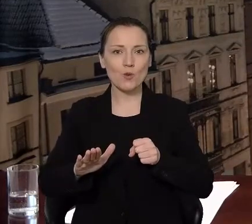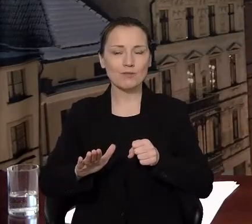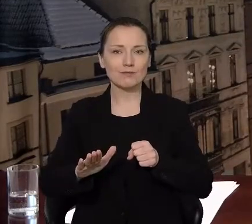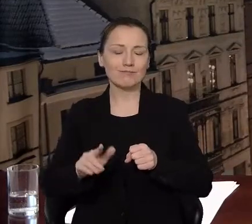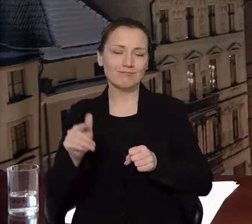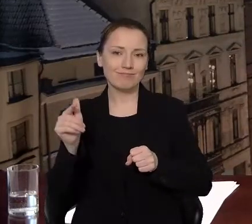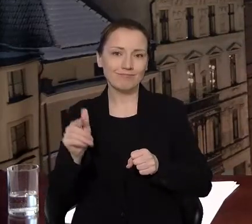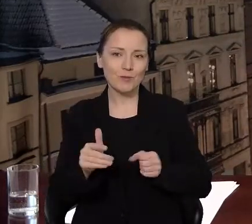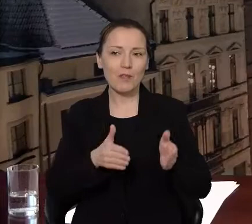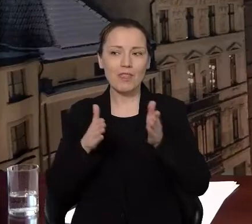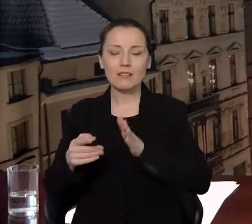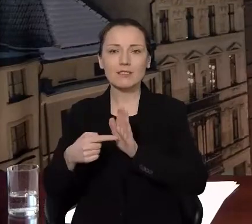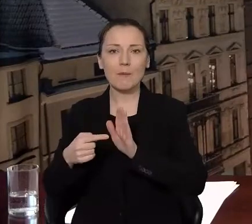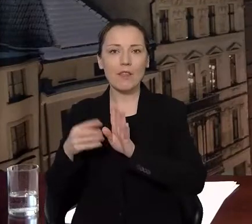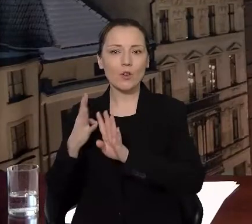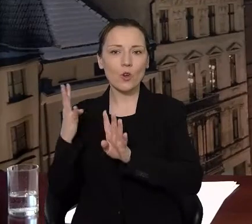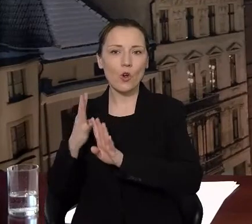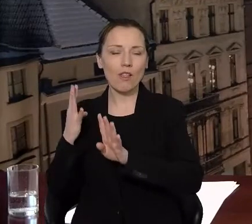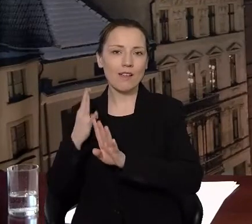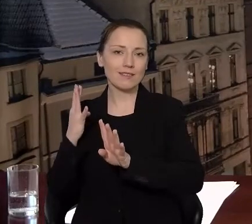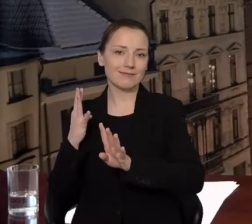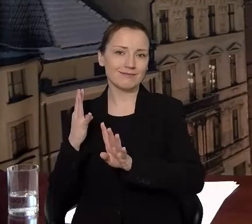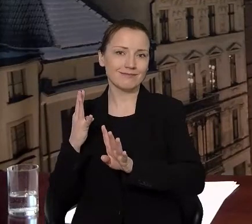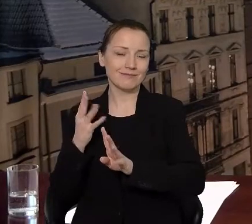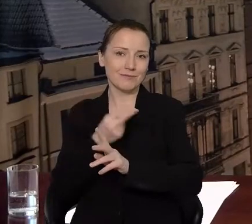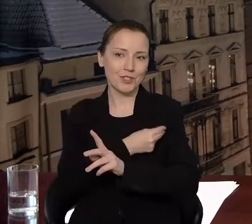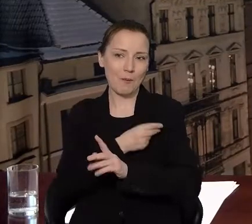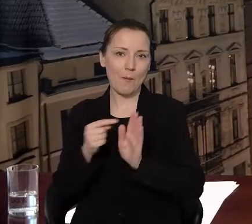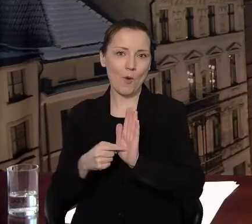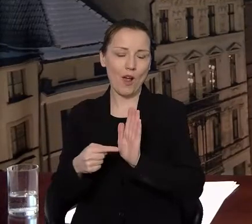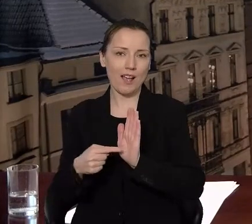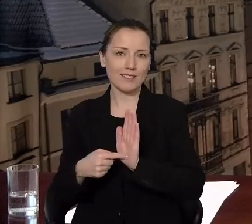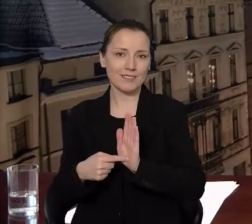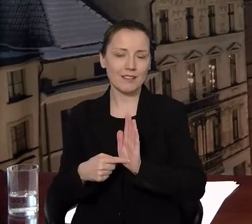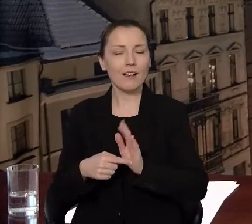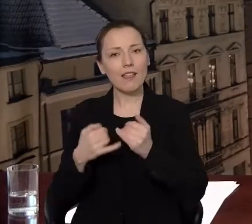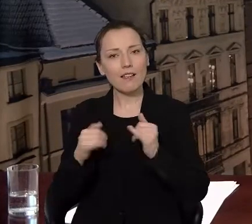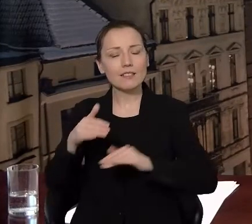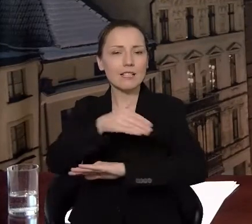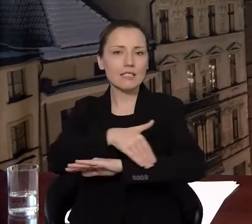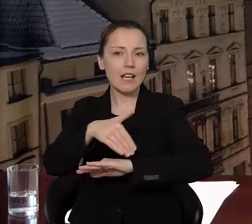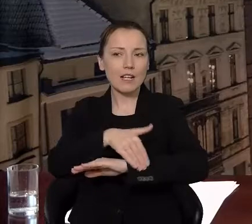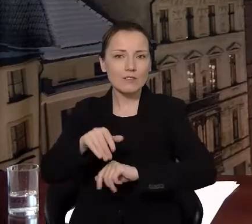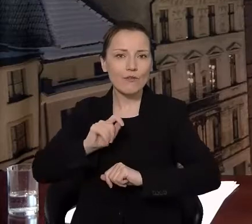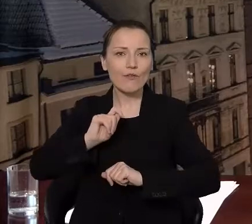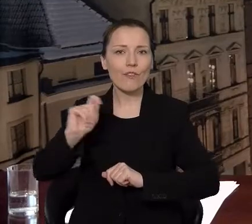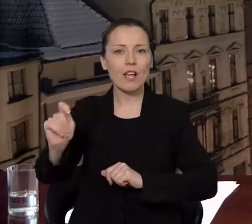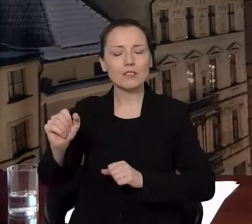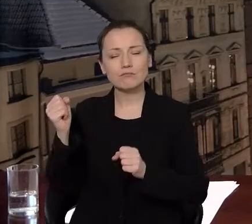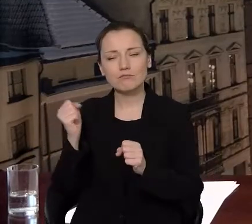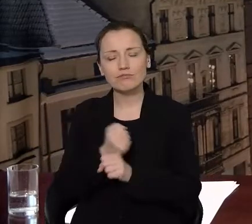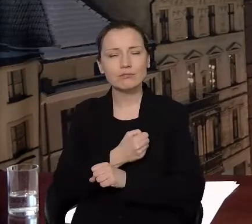ale przecież przy wyjazdach zagranicznych, no szczególnie do wielu krajów europejskich, to jest absolutny,